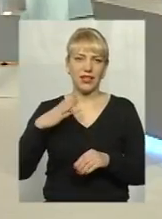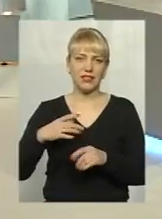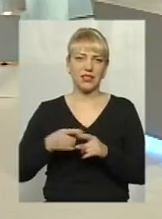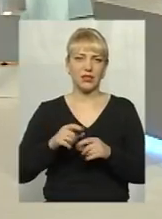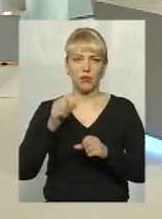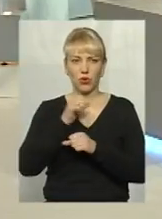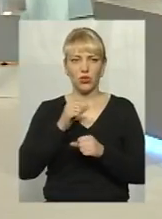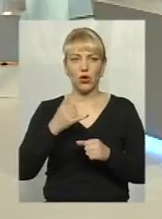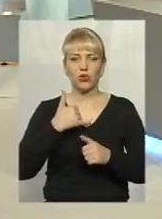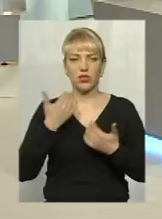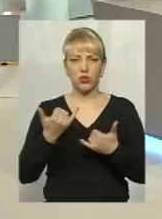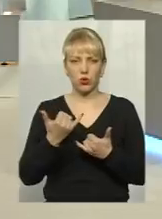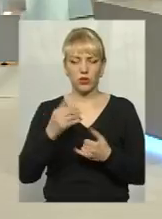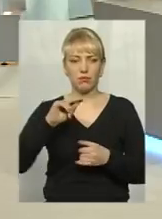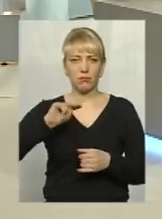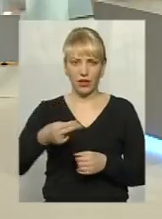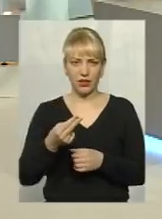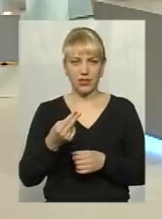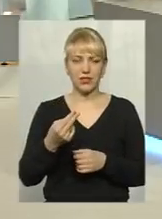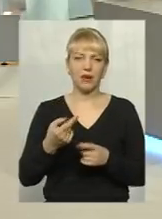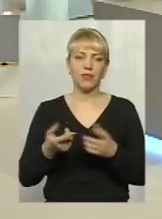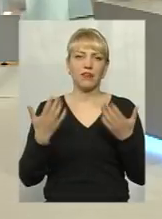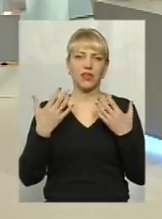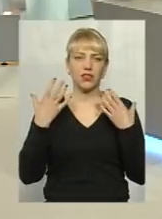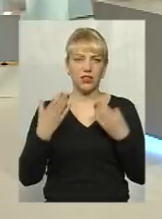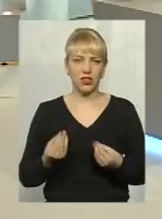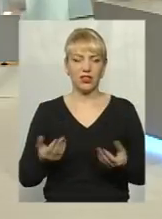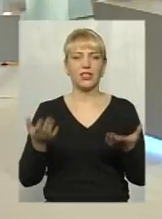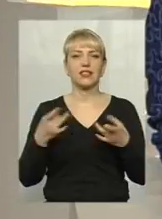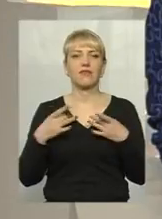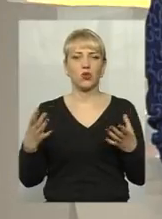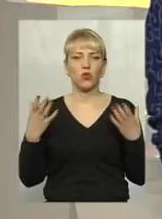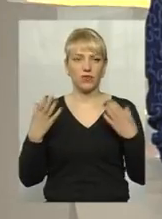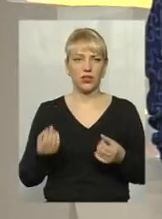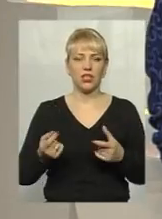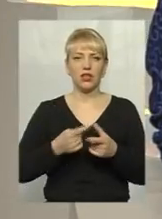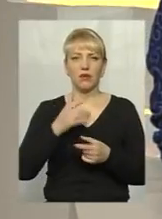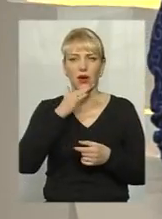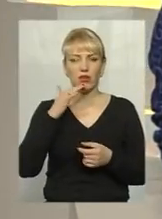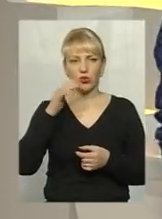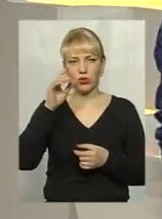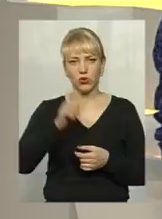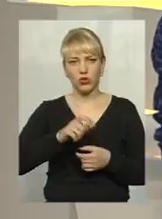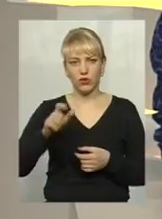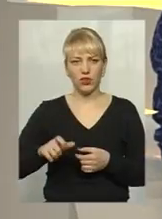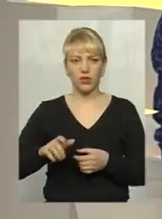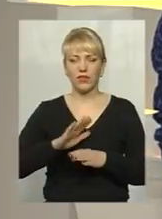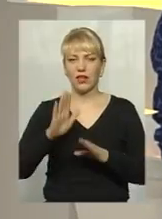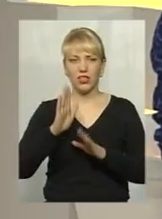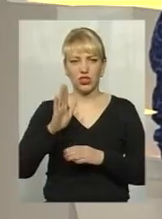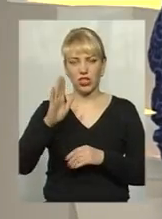нас сьогодні п'ятниця, вихідні дні, святкові дні, а чимало чоловіків, та й не лише